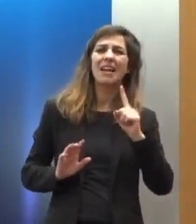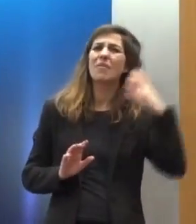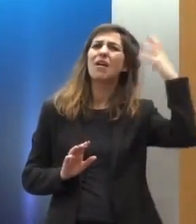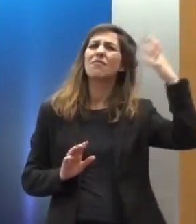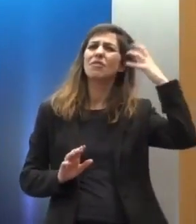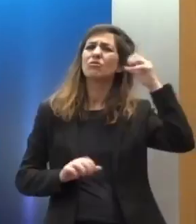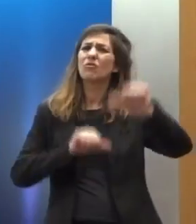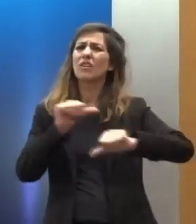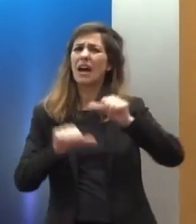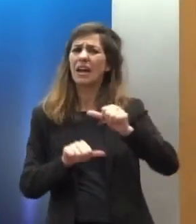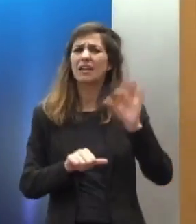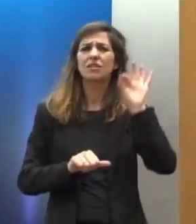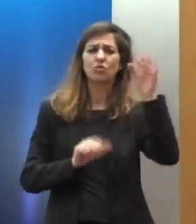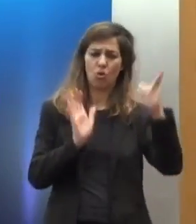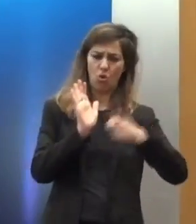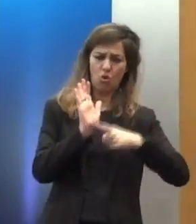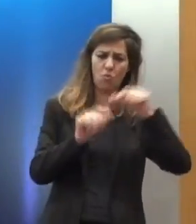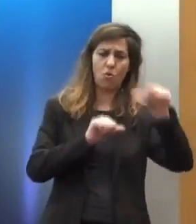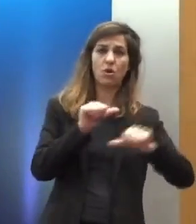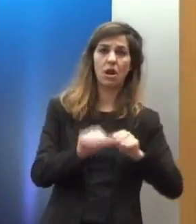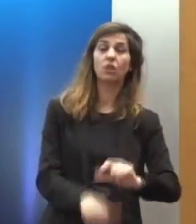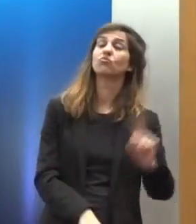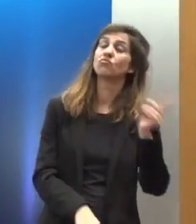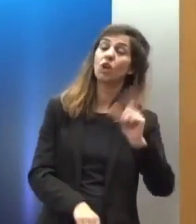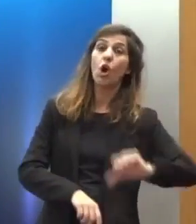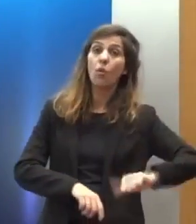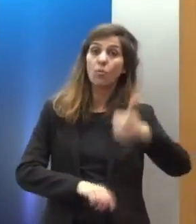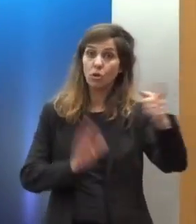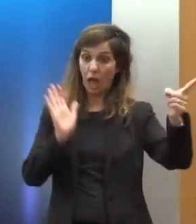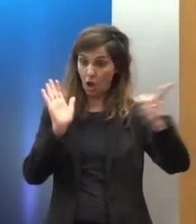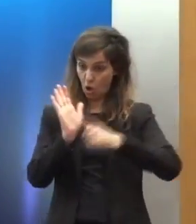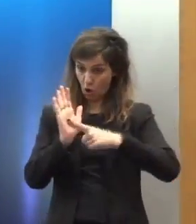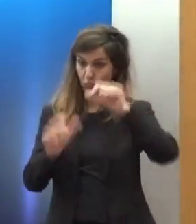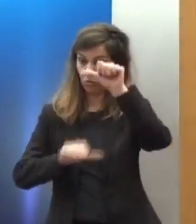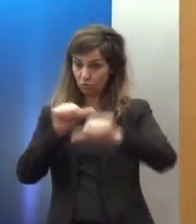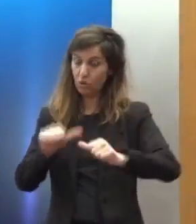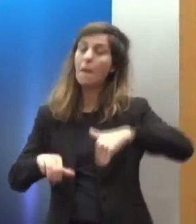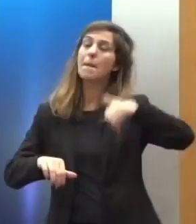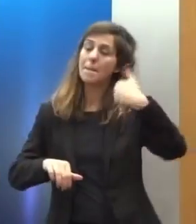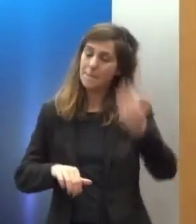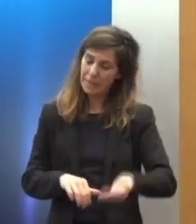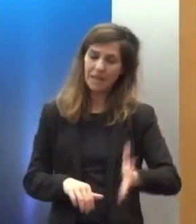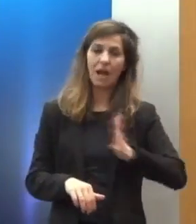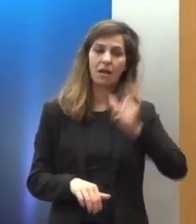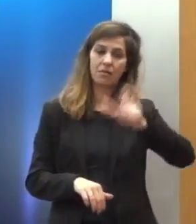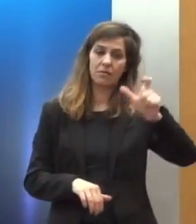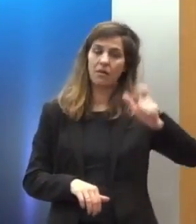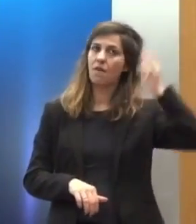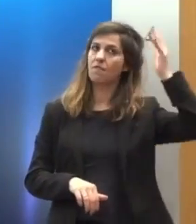να αλλάξουν με τους νόμους. Θα αλλάξουν οι νόμοι για να αλλάξει και η νοοτροπία των πολιτών.